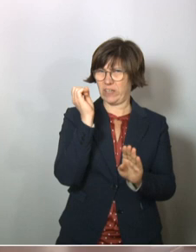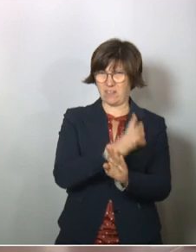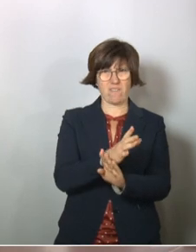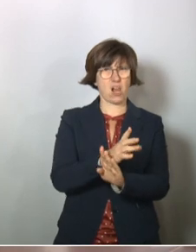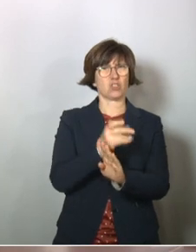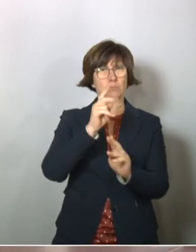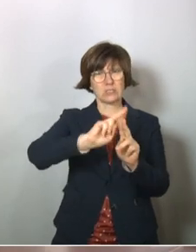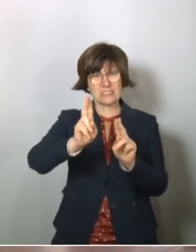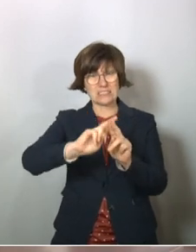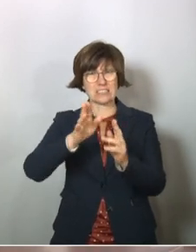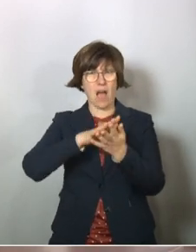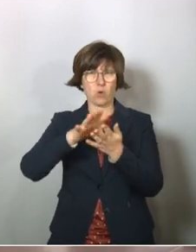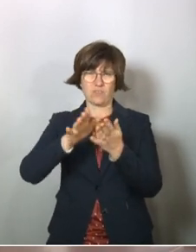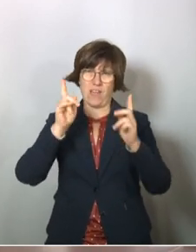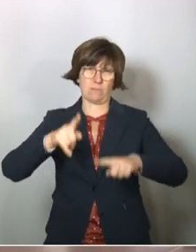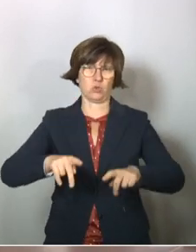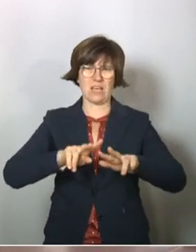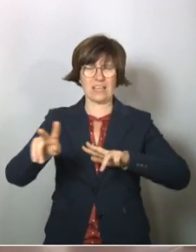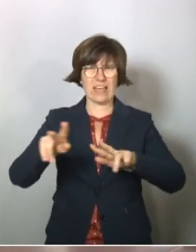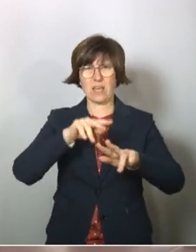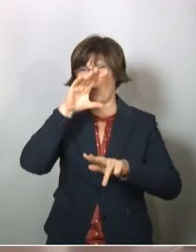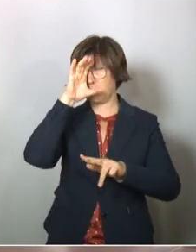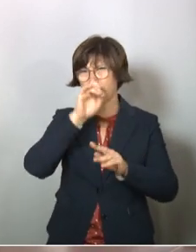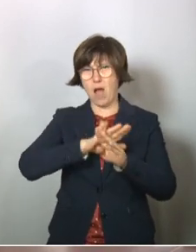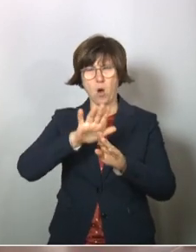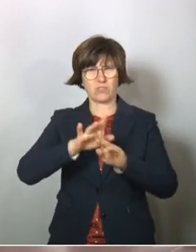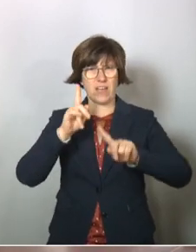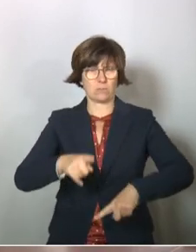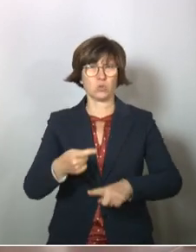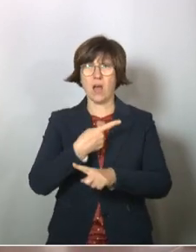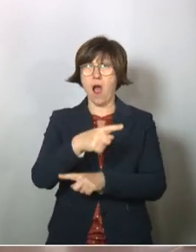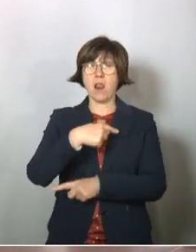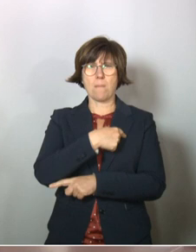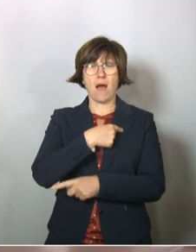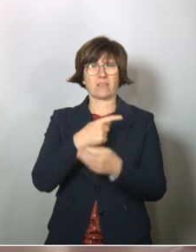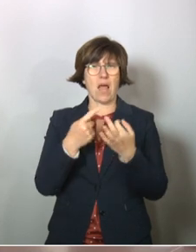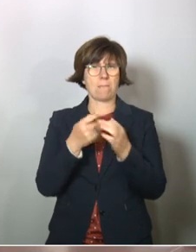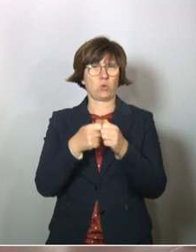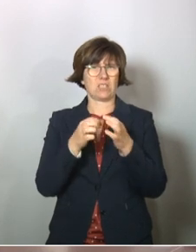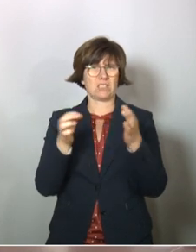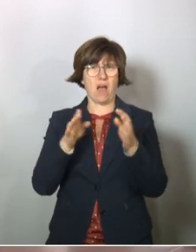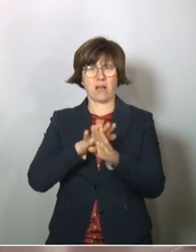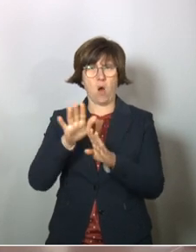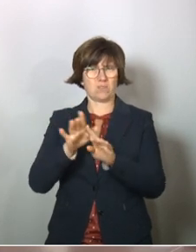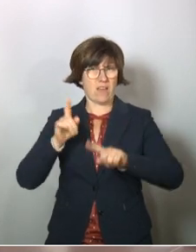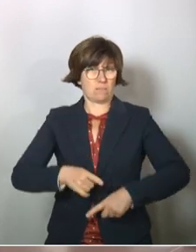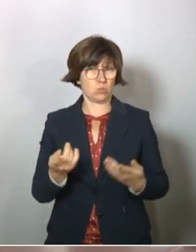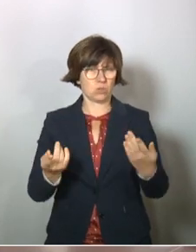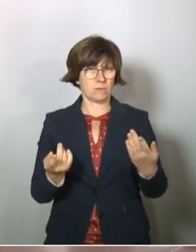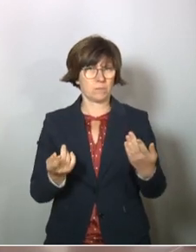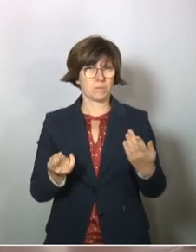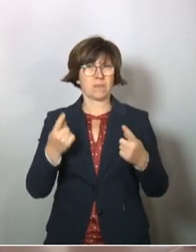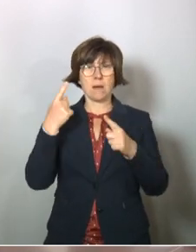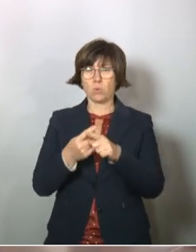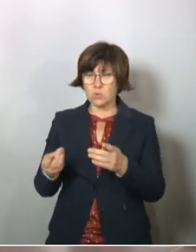das müssen wir auswerten. Und das muss auch die Regierung auswerten und eigentlich alle Parteien im Bundestag, damit wir daraus Schlussfolgerungen ziehen. Und